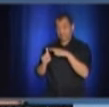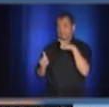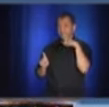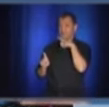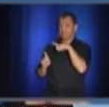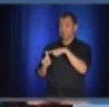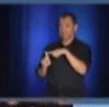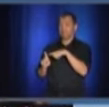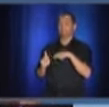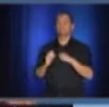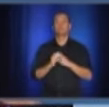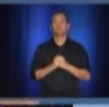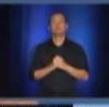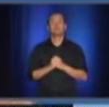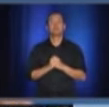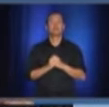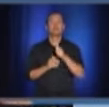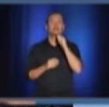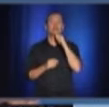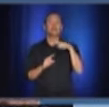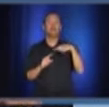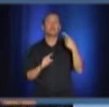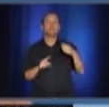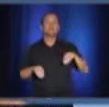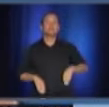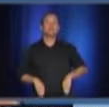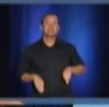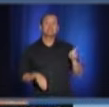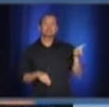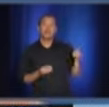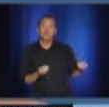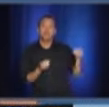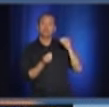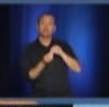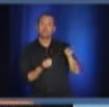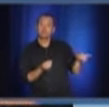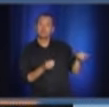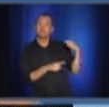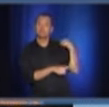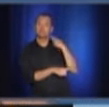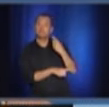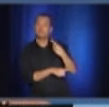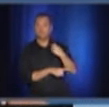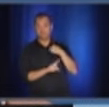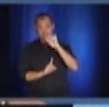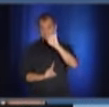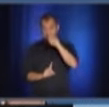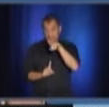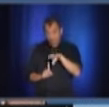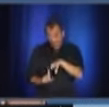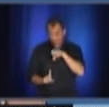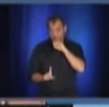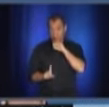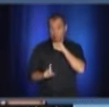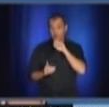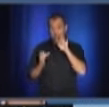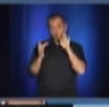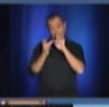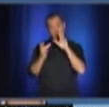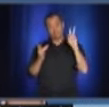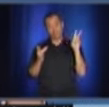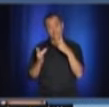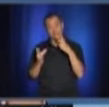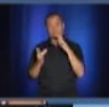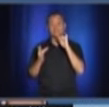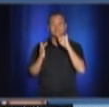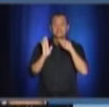tout comme les systèmes d'information. Il ne pas, les gens qui sont positifs se contacter rapidement, mais les gens qui sont négatifs, peut-être que peut prendre un peu plus de